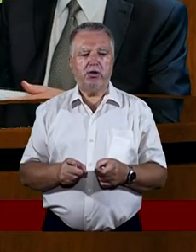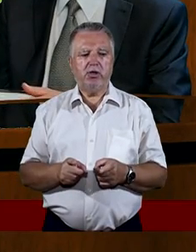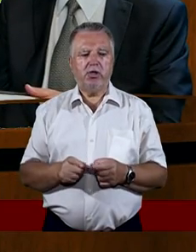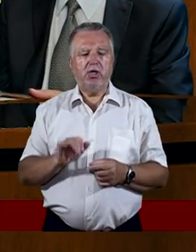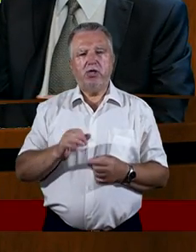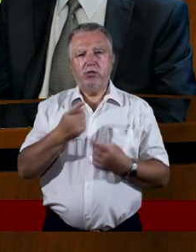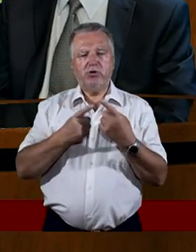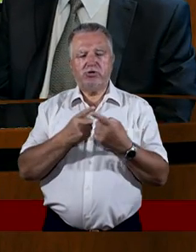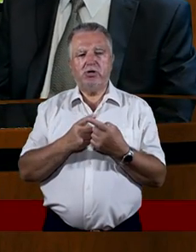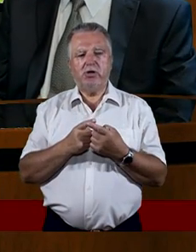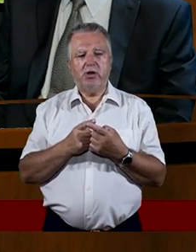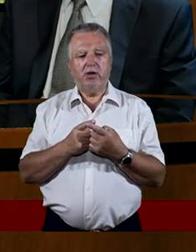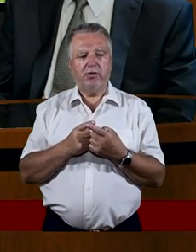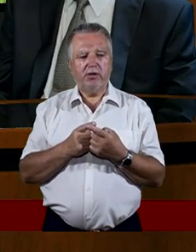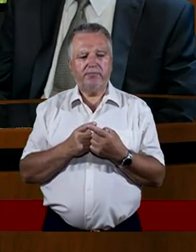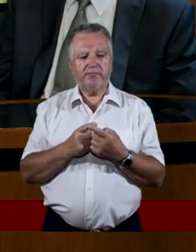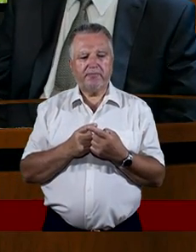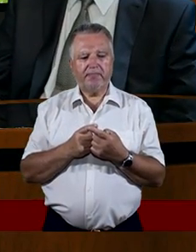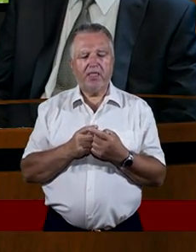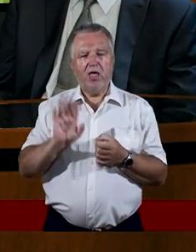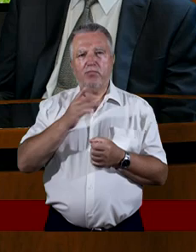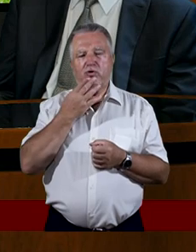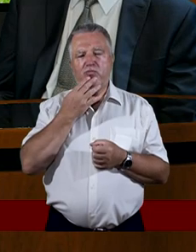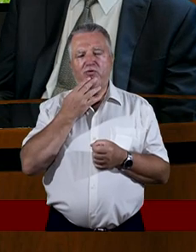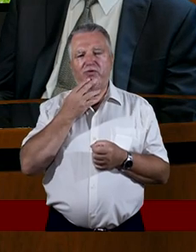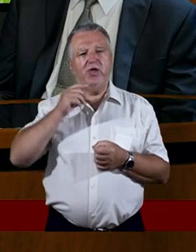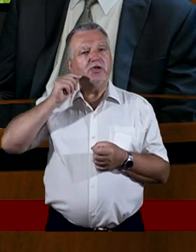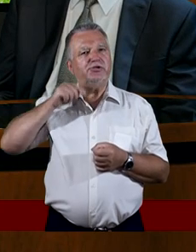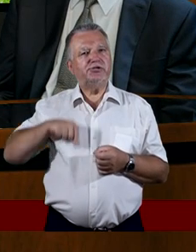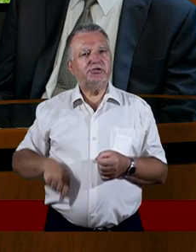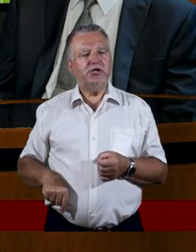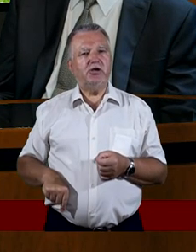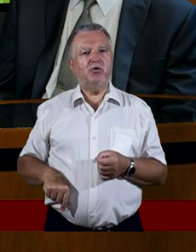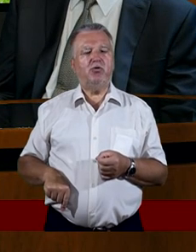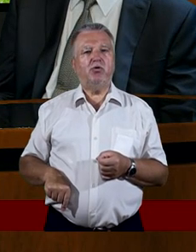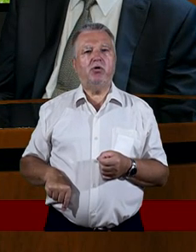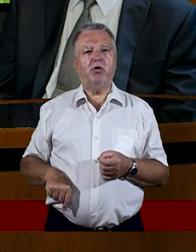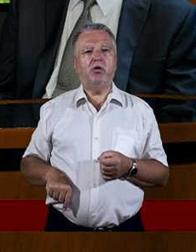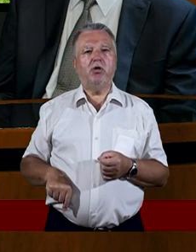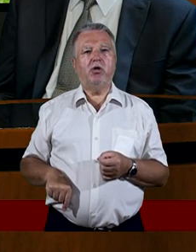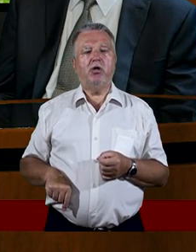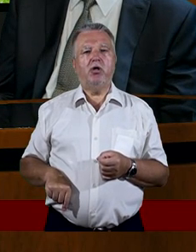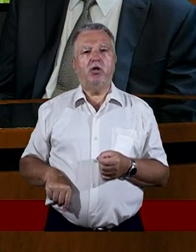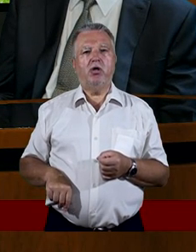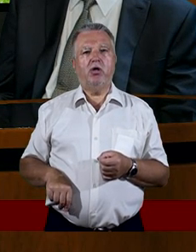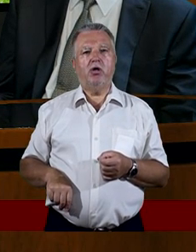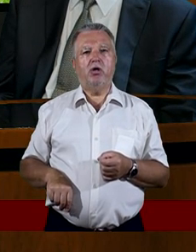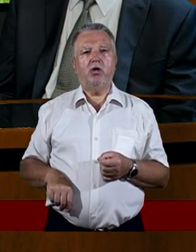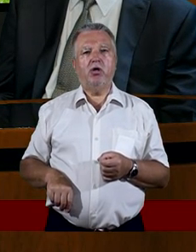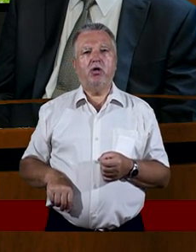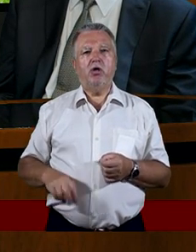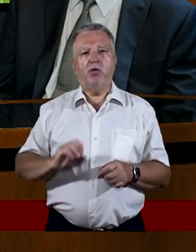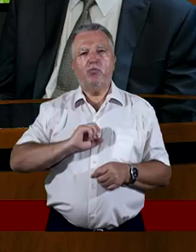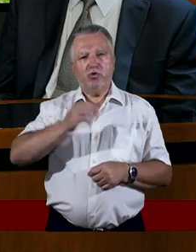związane z tym fragmentem. Przede wszystkim Bóg mówi do Salomona Synu mój, ale znaj Boga Ojca Twego. Bóg jest